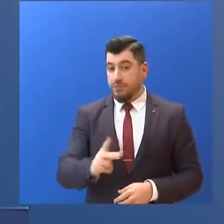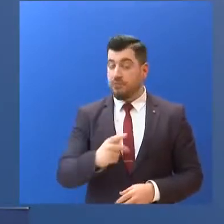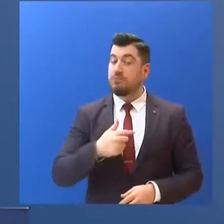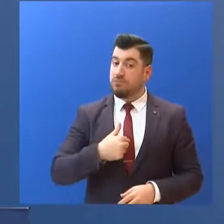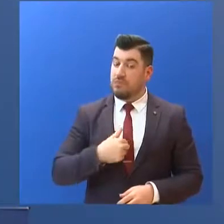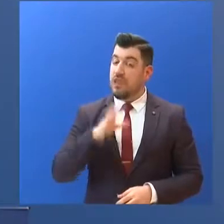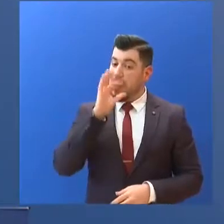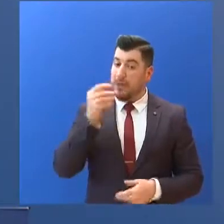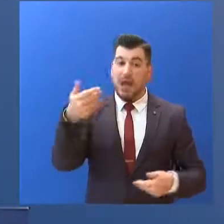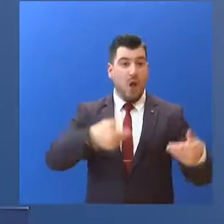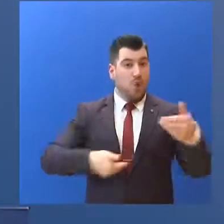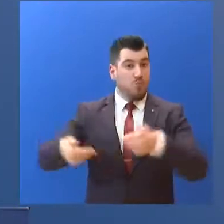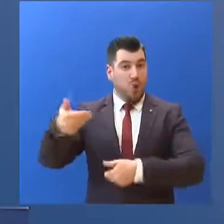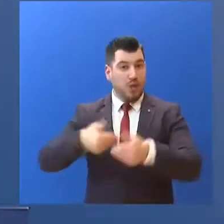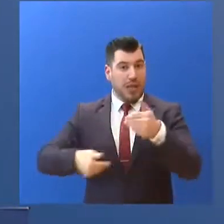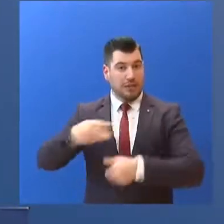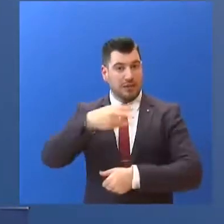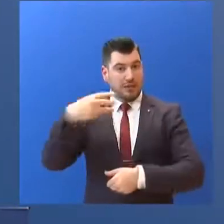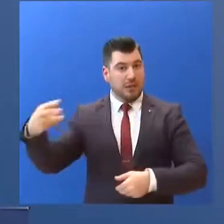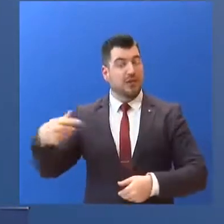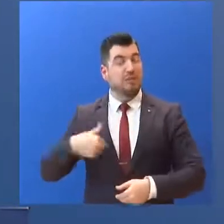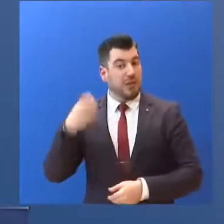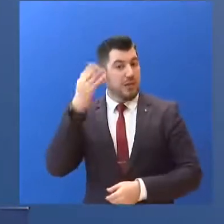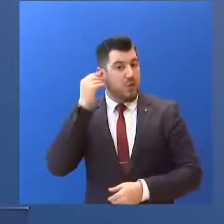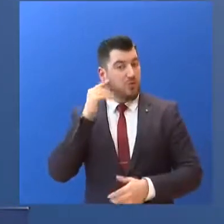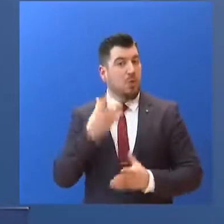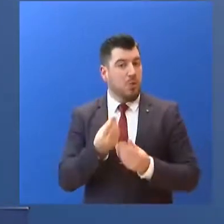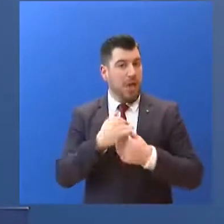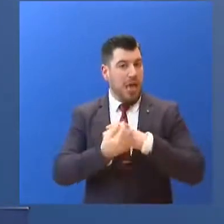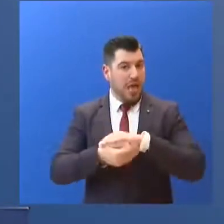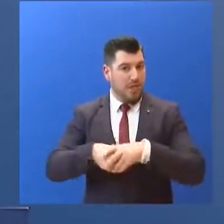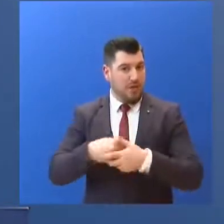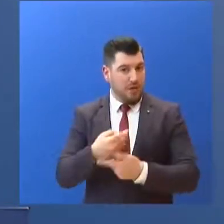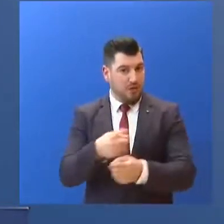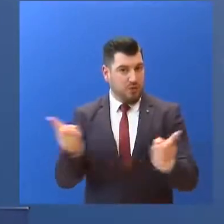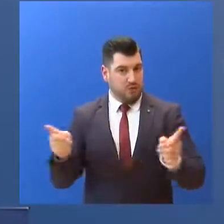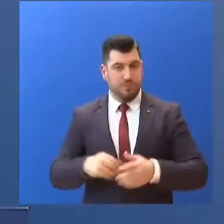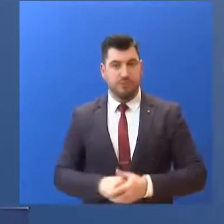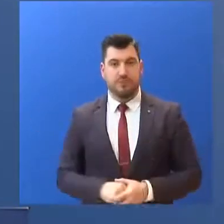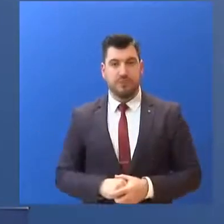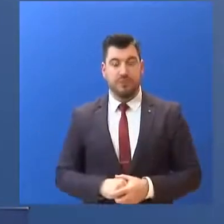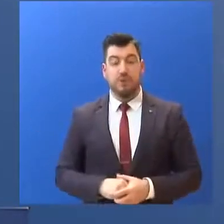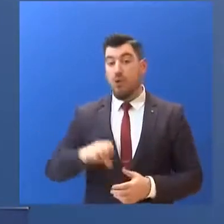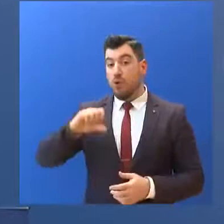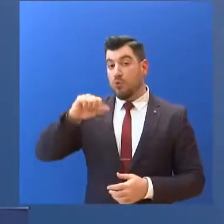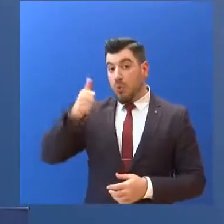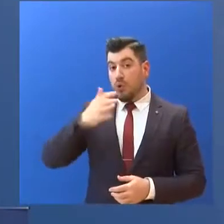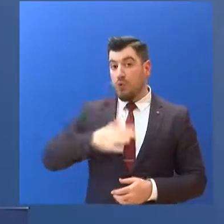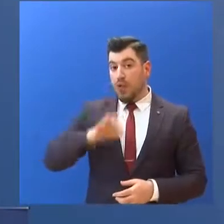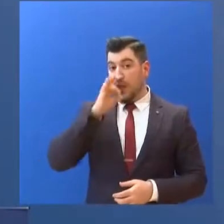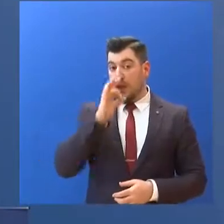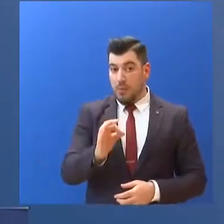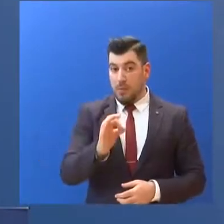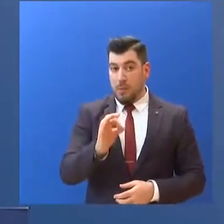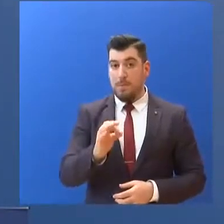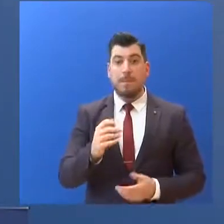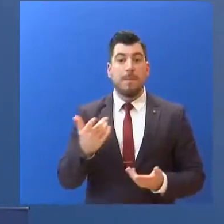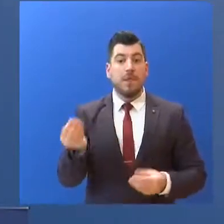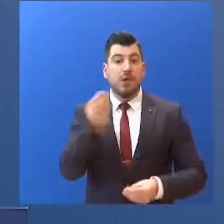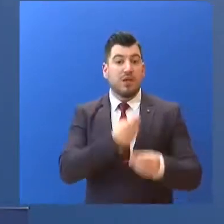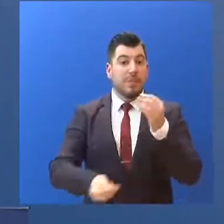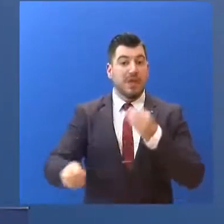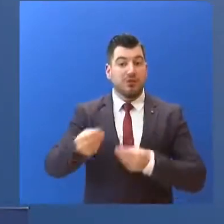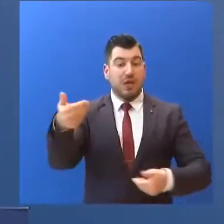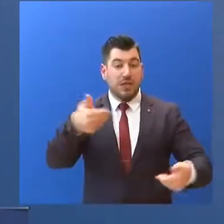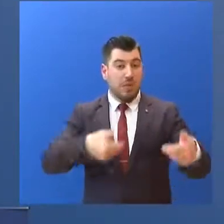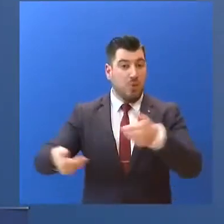κύριο Ξανθό... τον αρμόδιο τομέαρχη υγείας θεοχοδεσινό μπρίφινγκ. Το πρώτο σχόλιο που θα έχει να κάνει κανείς... είναι ότι τα περισσότερα